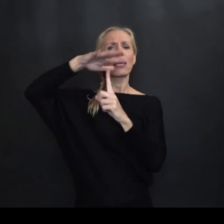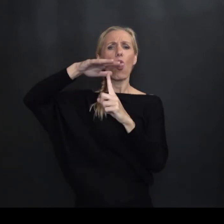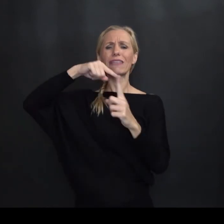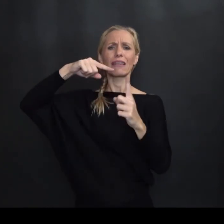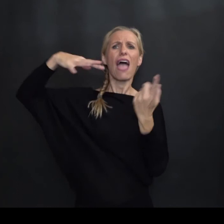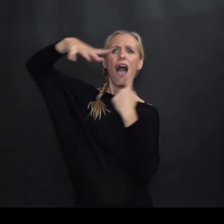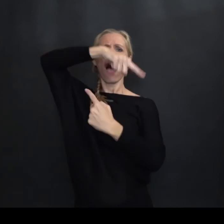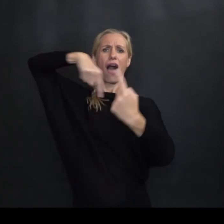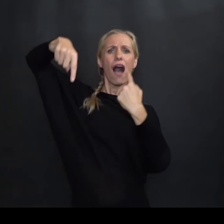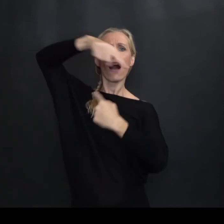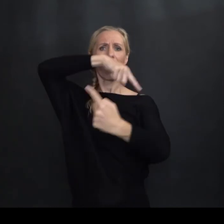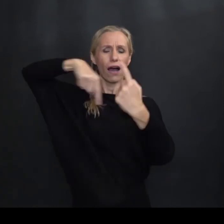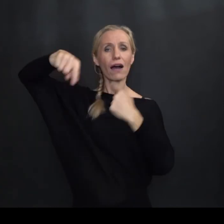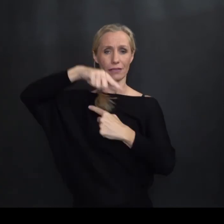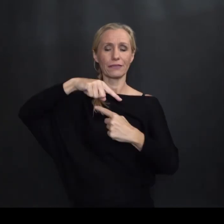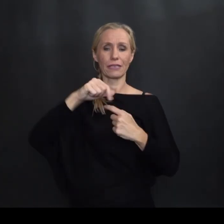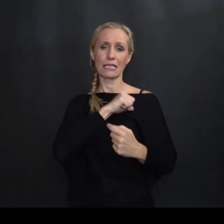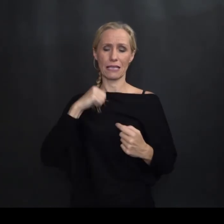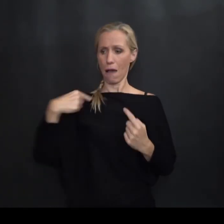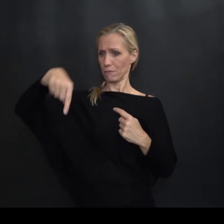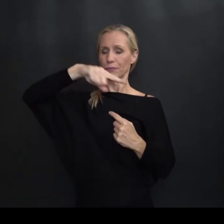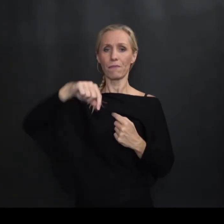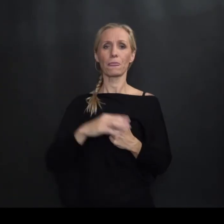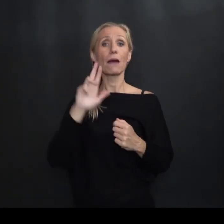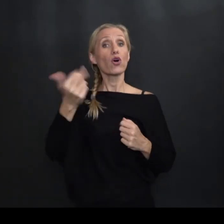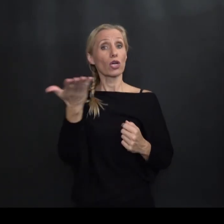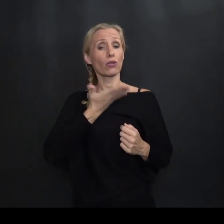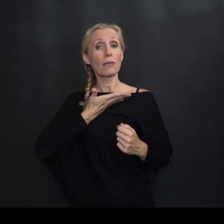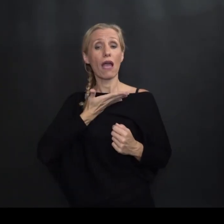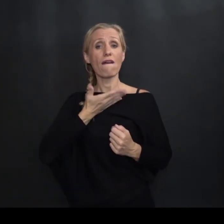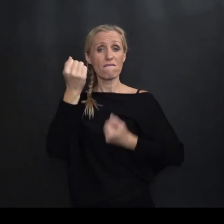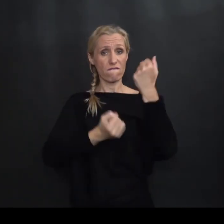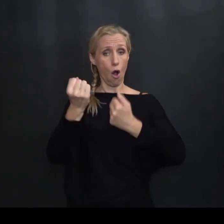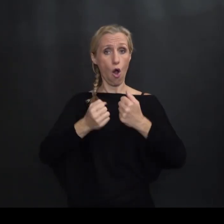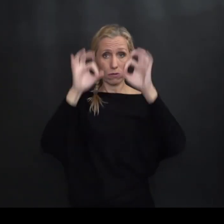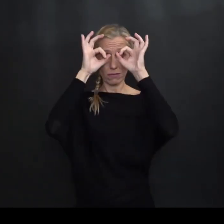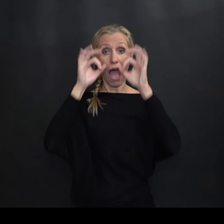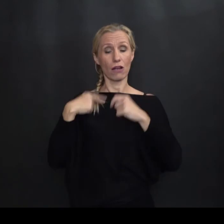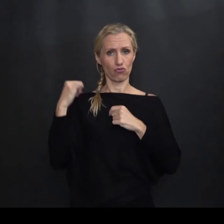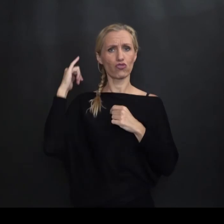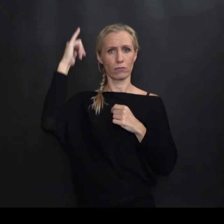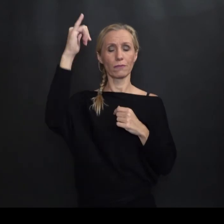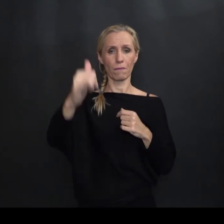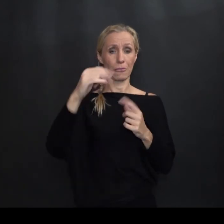samog helikoptera Oko svoje osi Mogao je primiti Vozača I